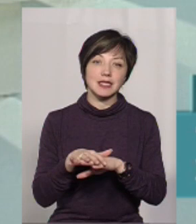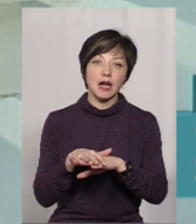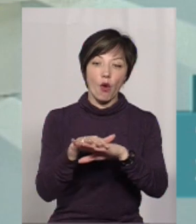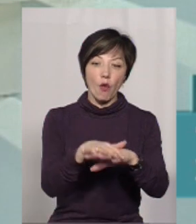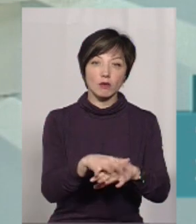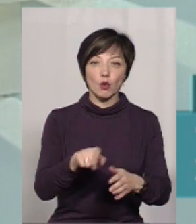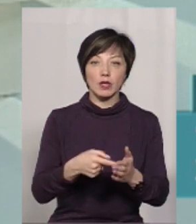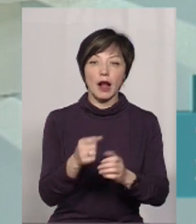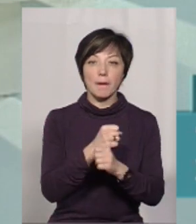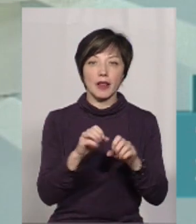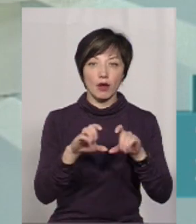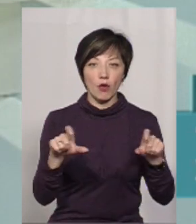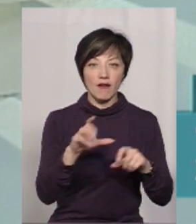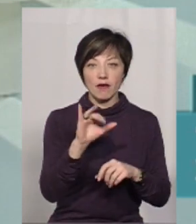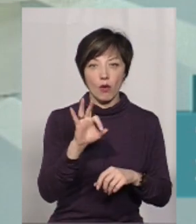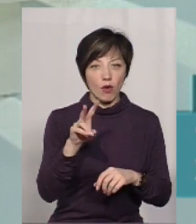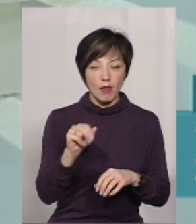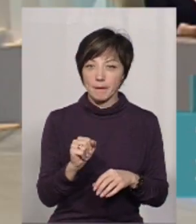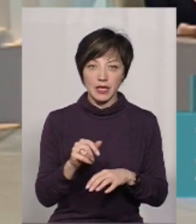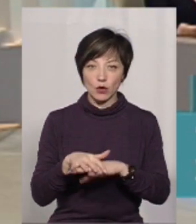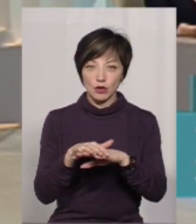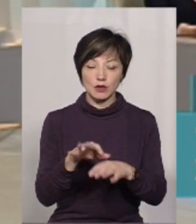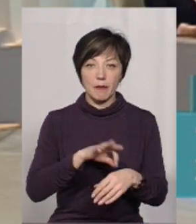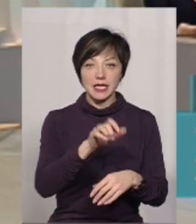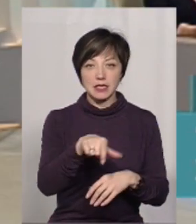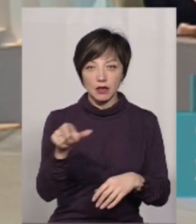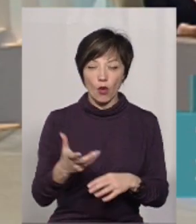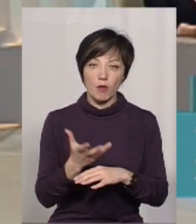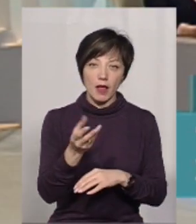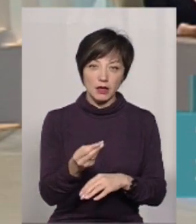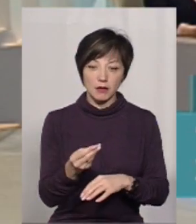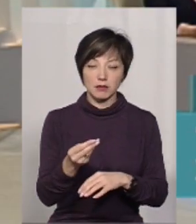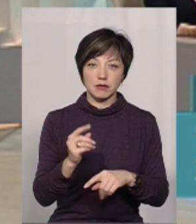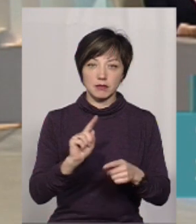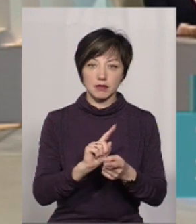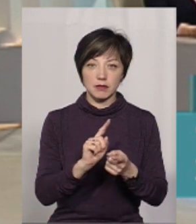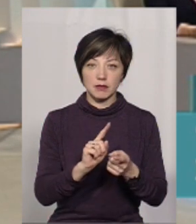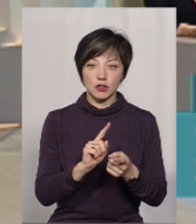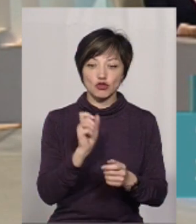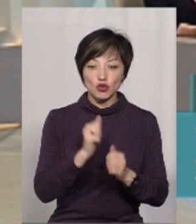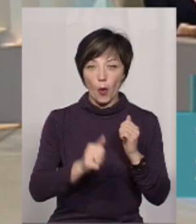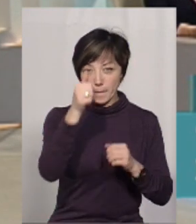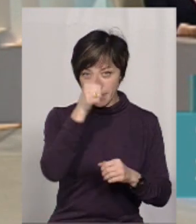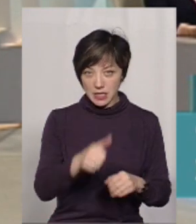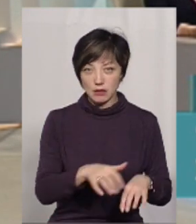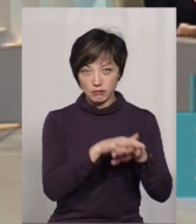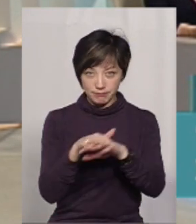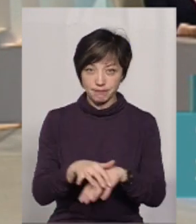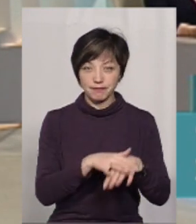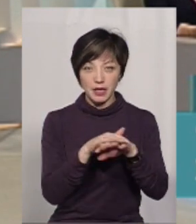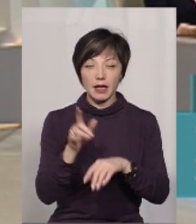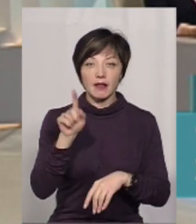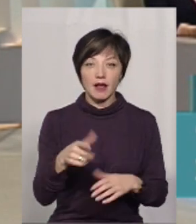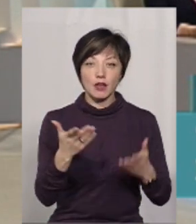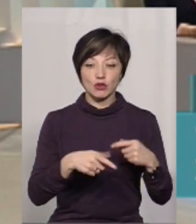комунальною аптекою Віола, ми не розраховуємося з пацієнтами. Оплата переводиться регулярно щомісяця. І